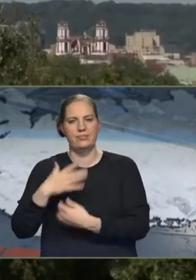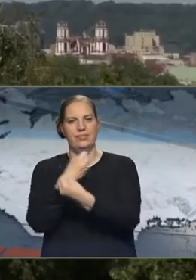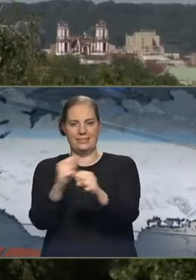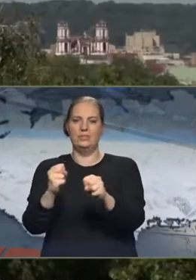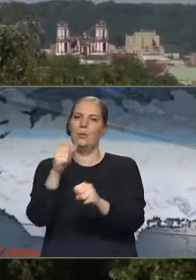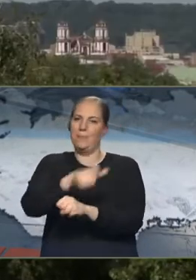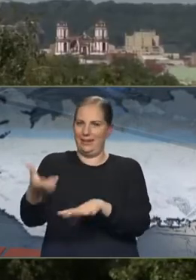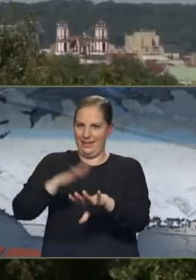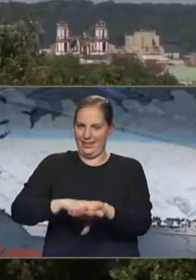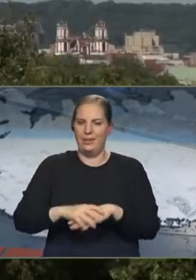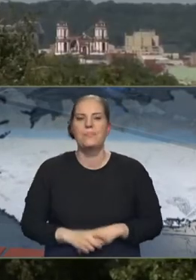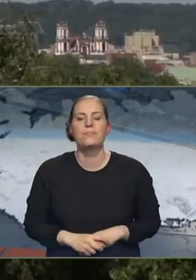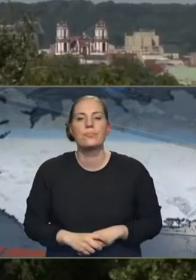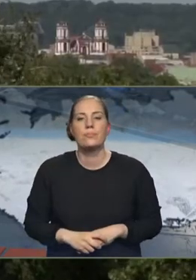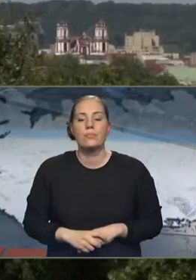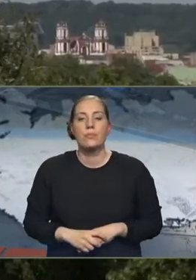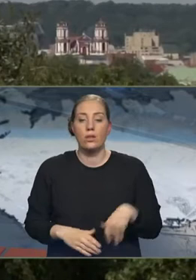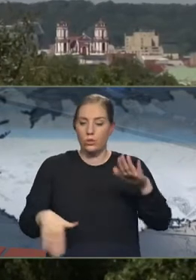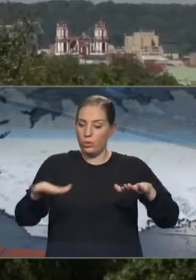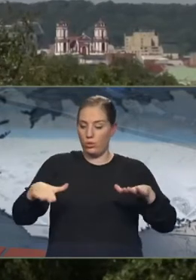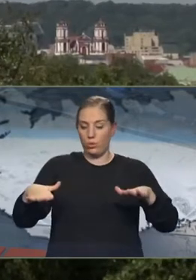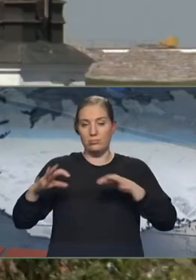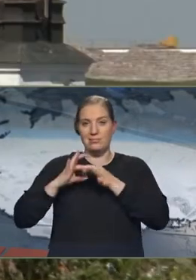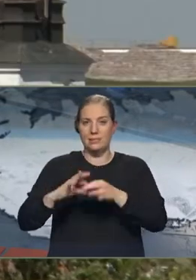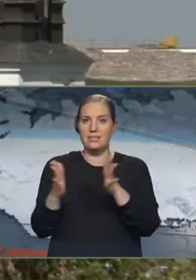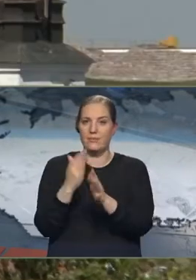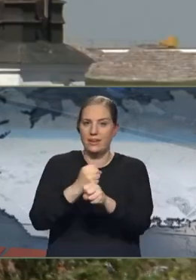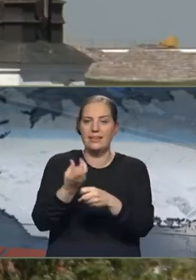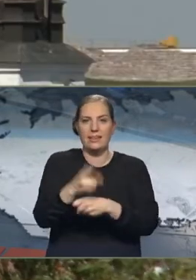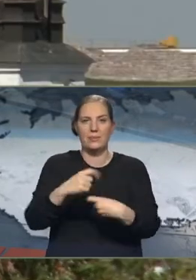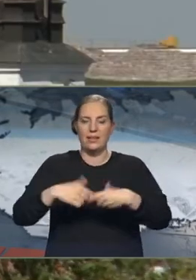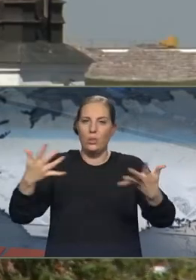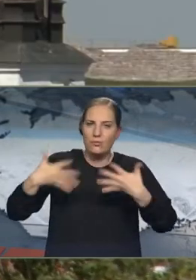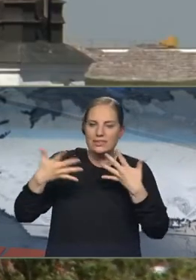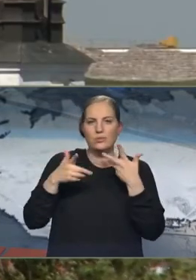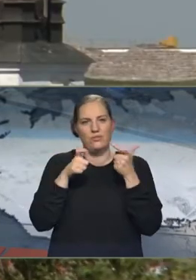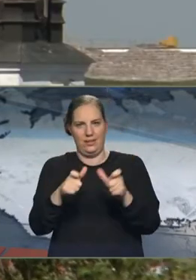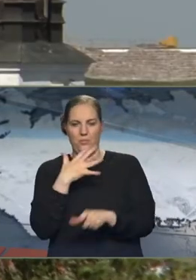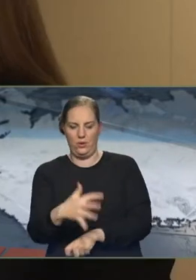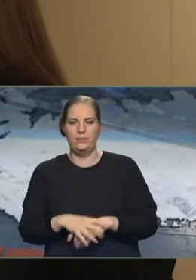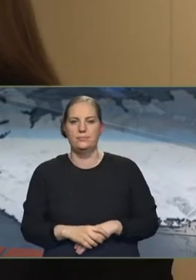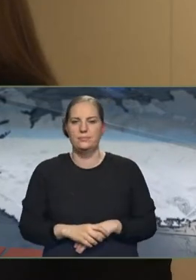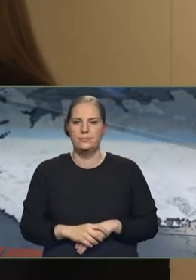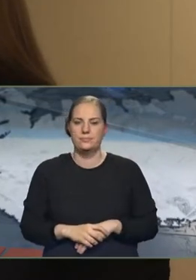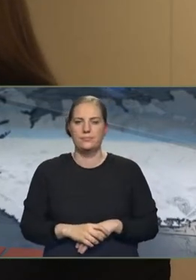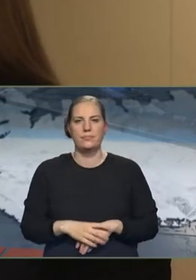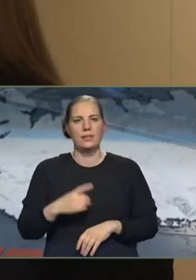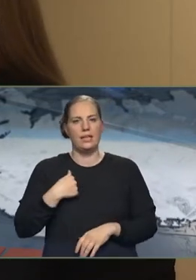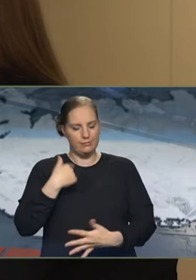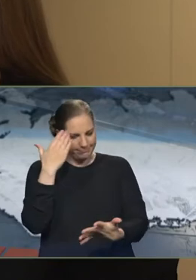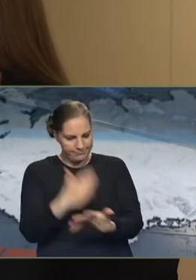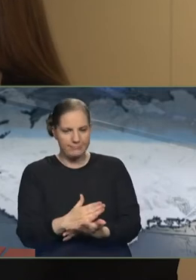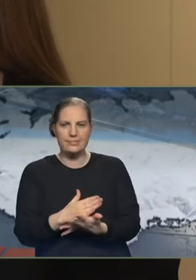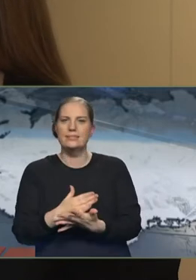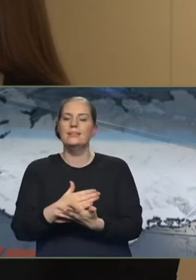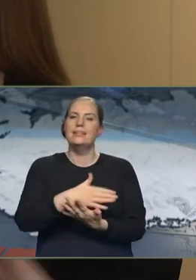Þá hafi þjóðirnar verið í margskonarsamstarfi til dæmis í loftslags og varnarmálum. Það stjóðirnar verið að þessi dvað